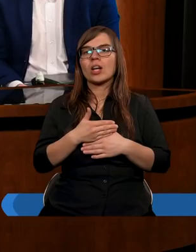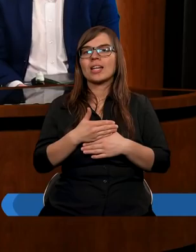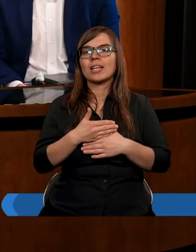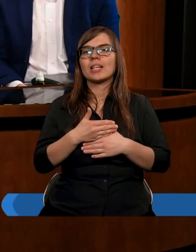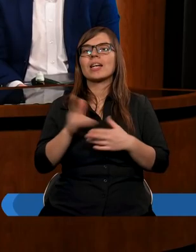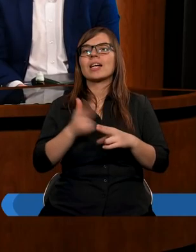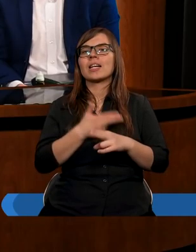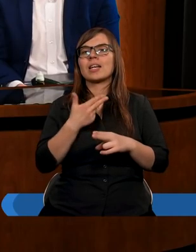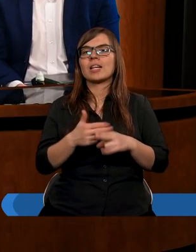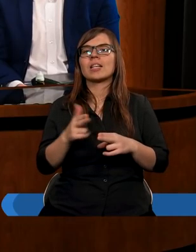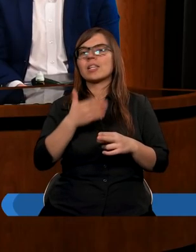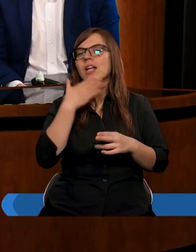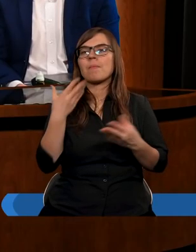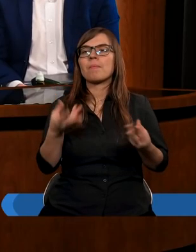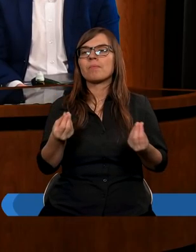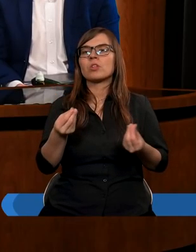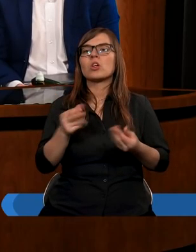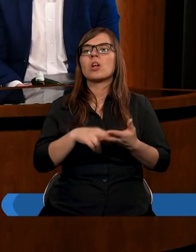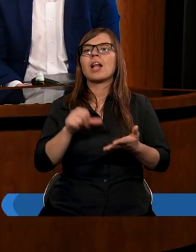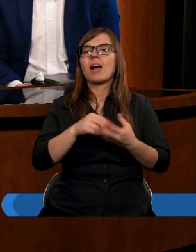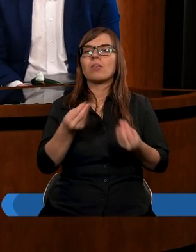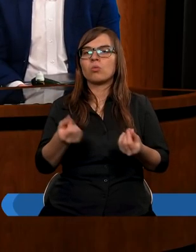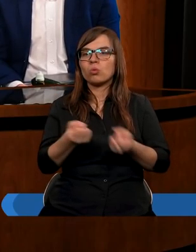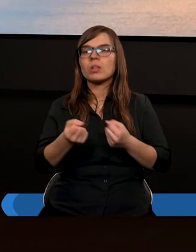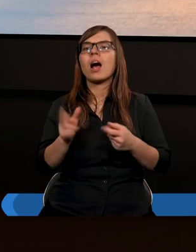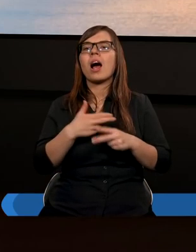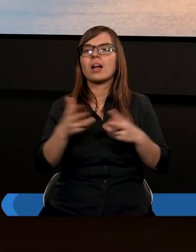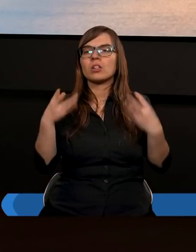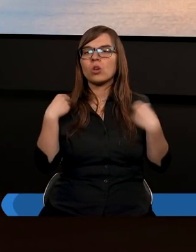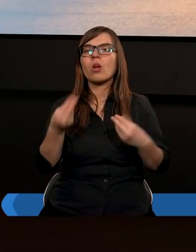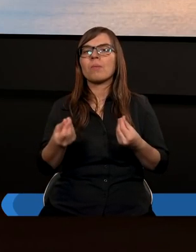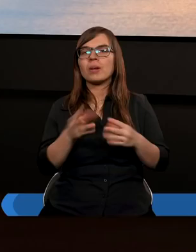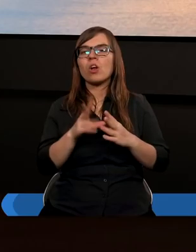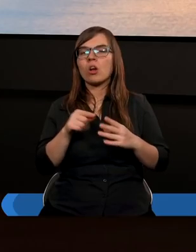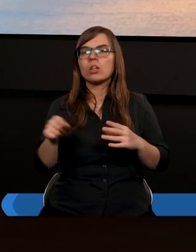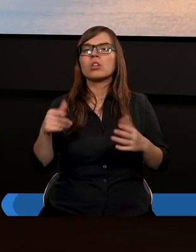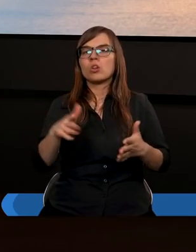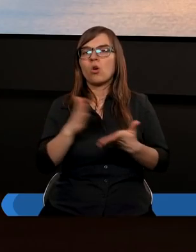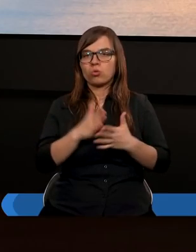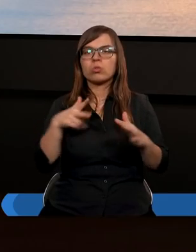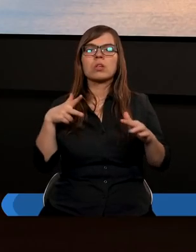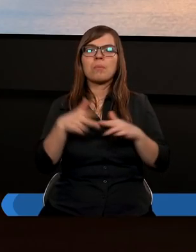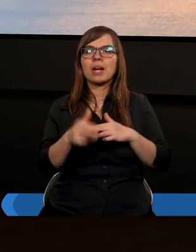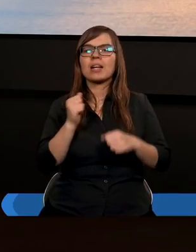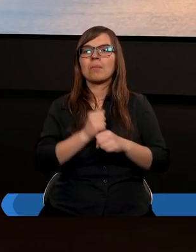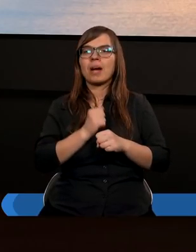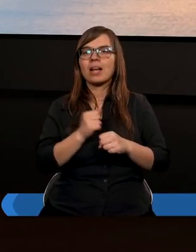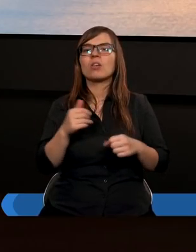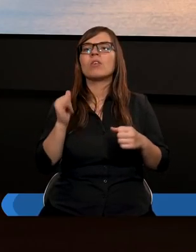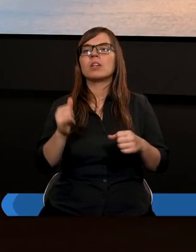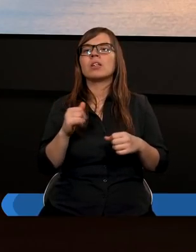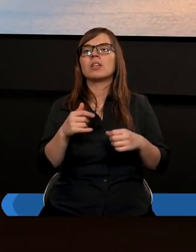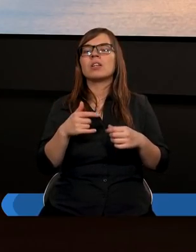Kiedy nie miał środków na utrzymanie, ale gdy dostał pieniądze, to już przestał pracować,